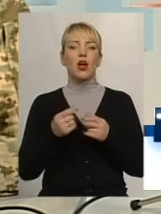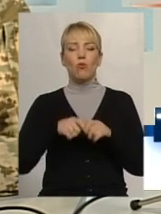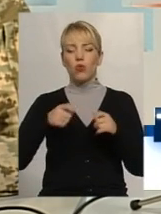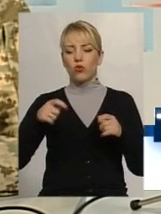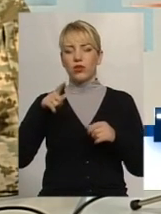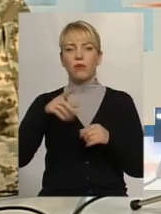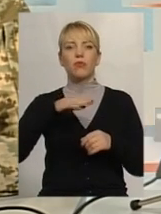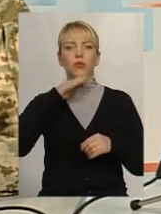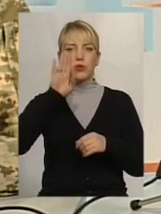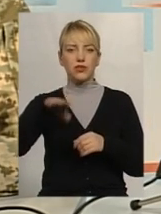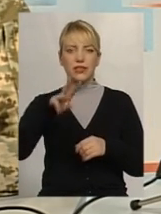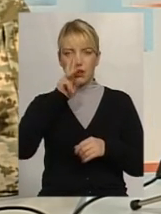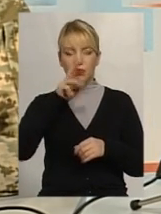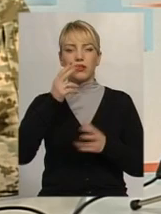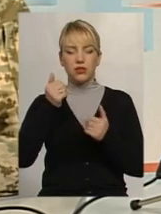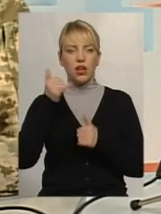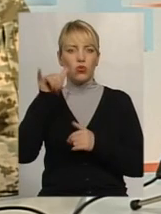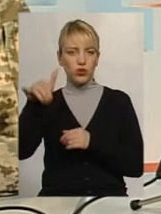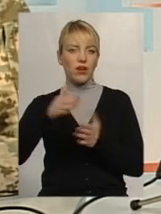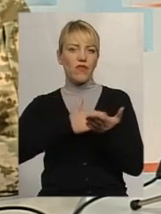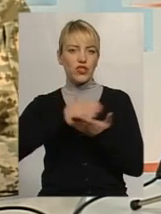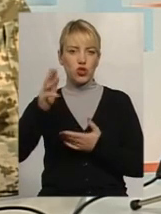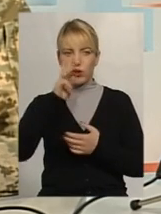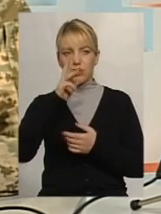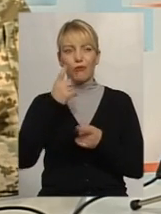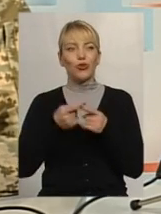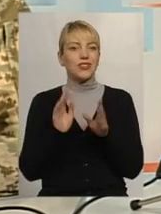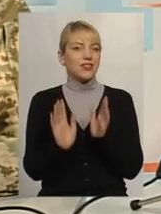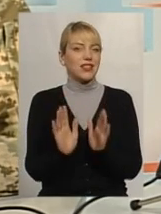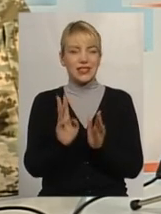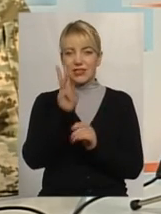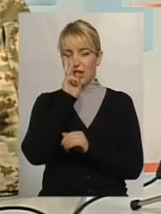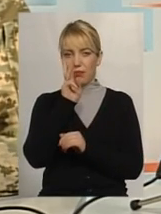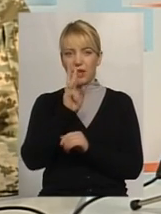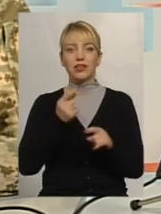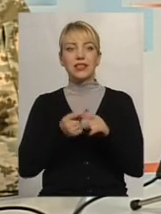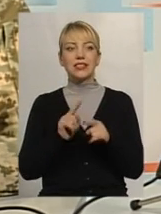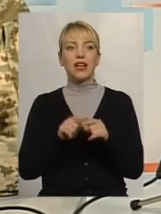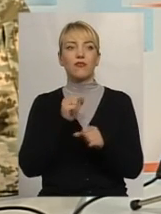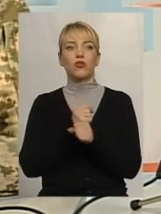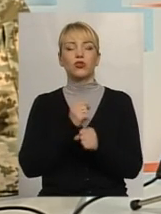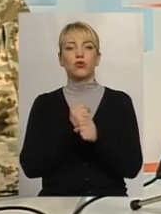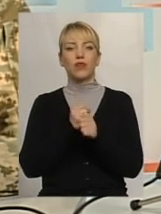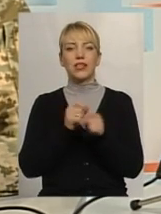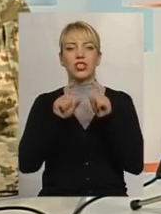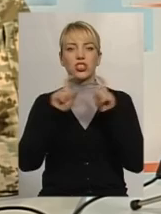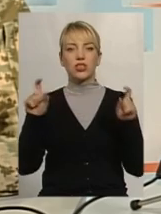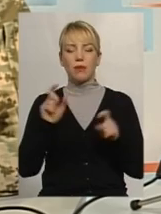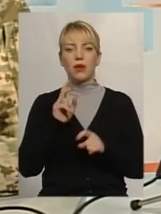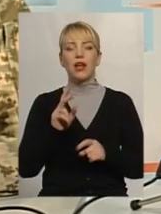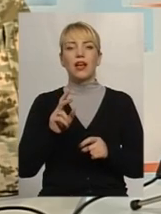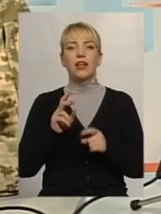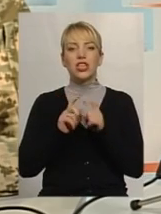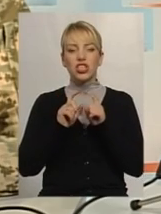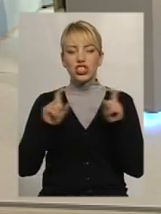там зарплати, вона висока, звичайно, але це лише зарплата, тобто це функціонування штаб-квартири. На